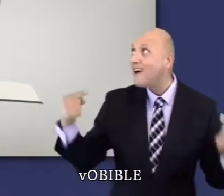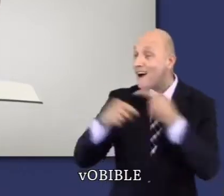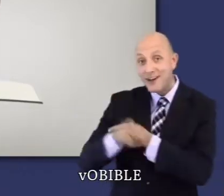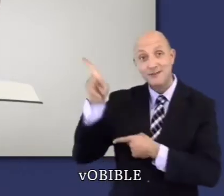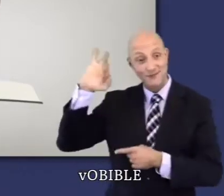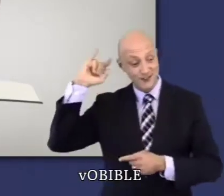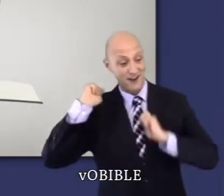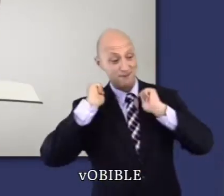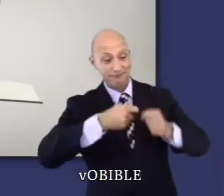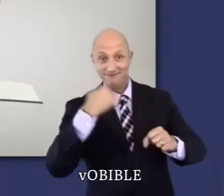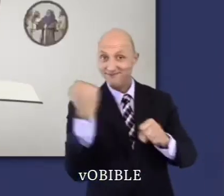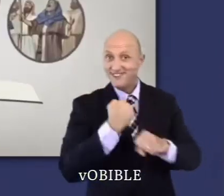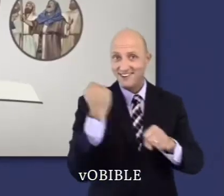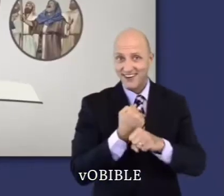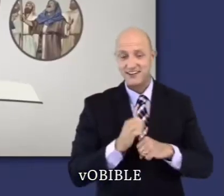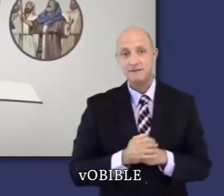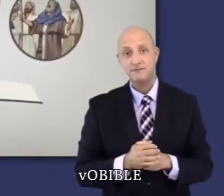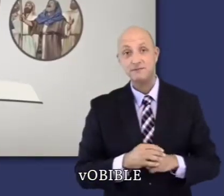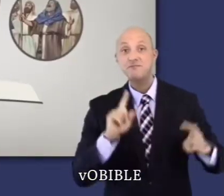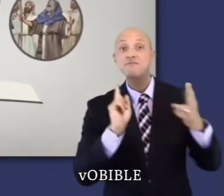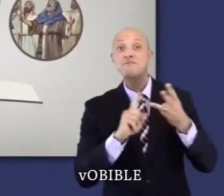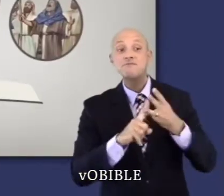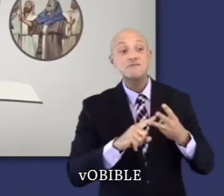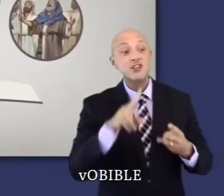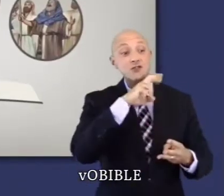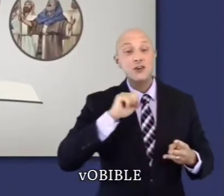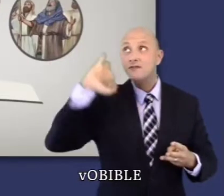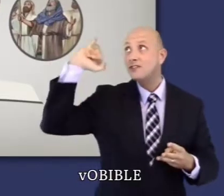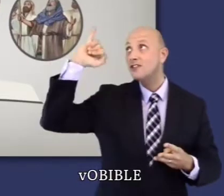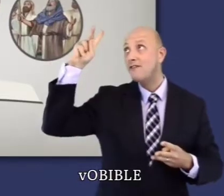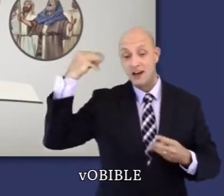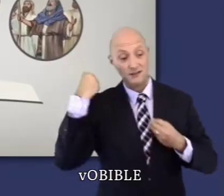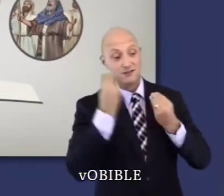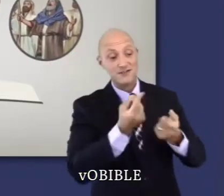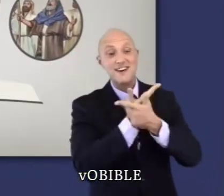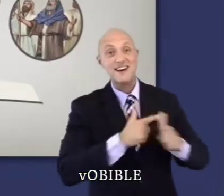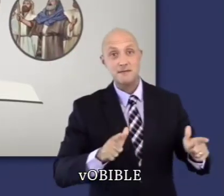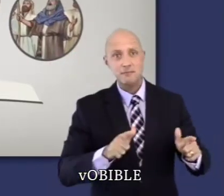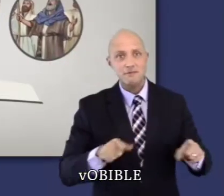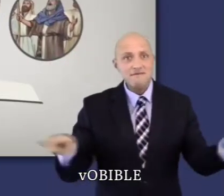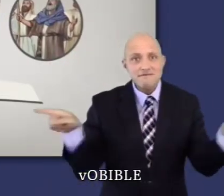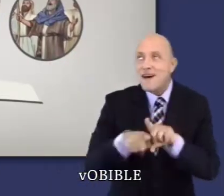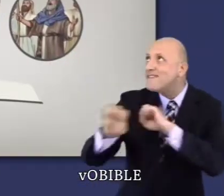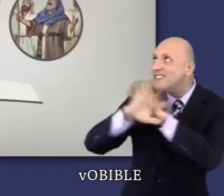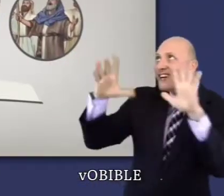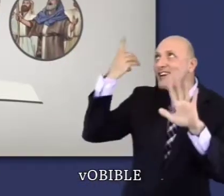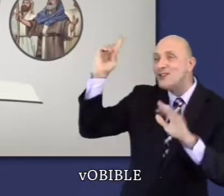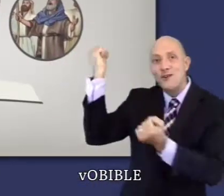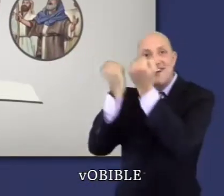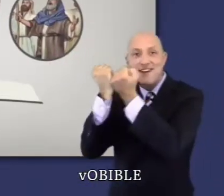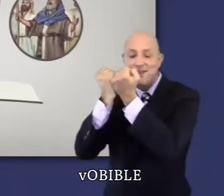accomplir sa volonté. Et réfléchissez à la façon dont la délivrance d'Israël renforce votre foi dans la délivrance